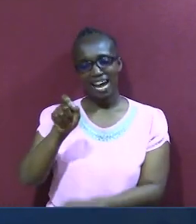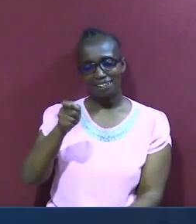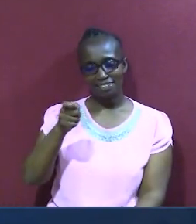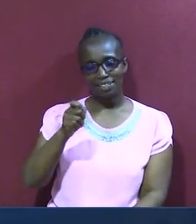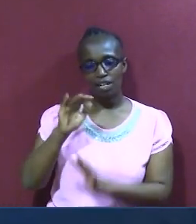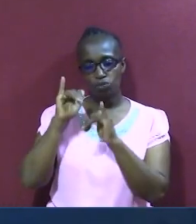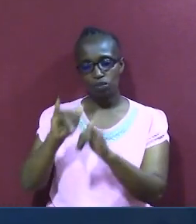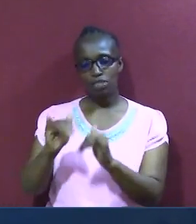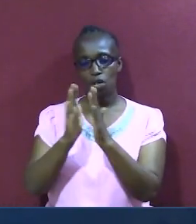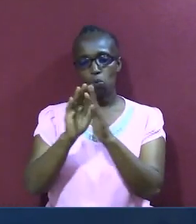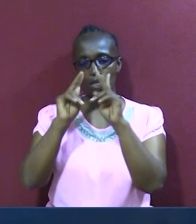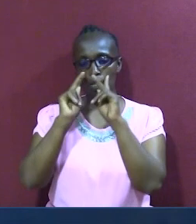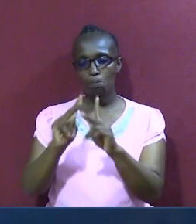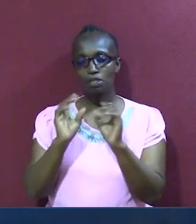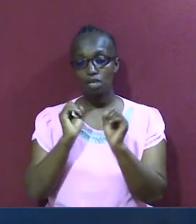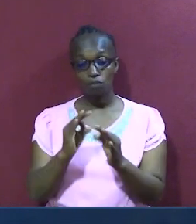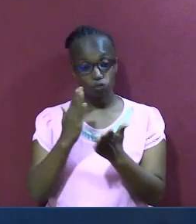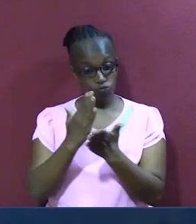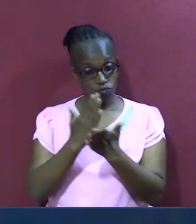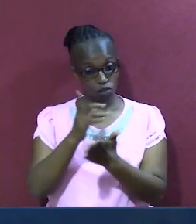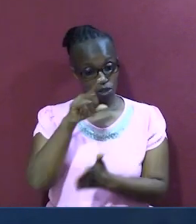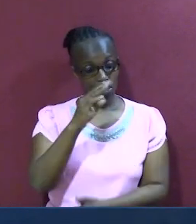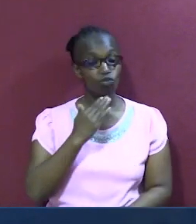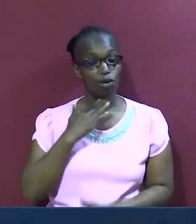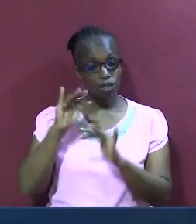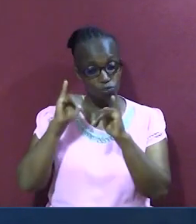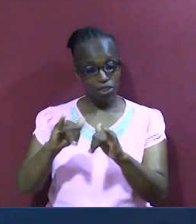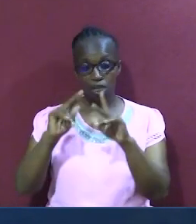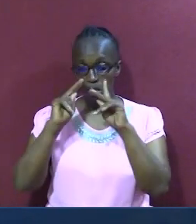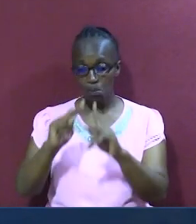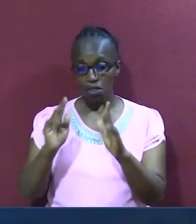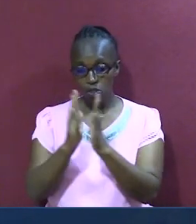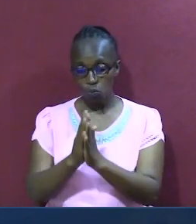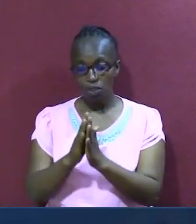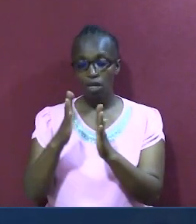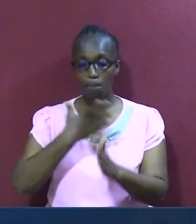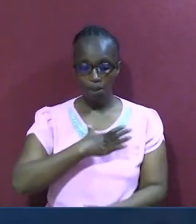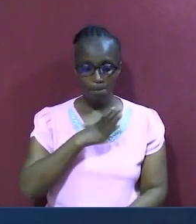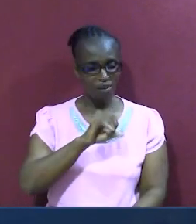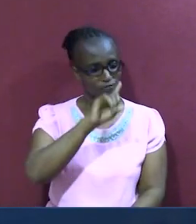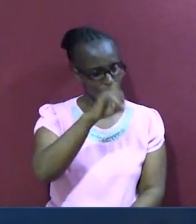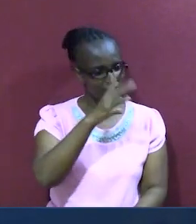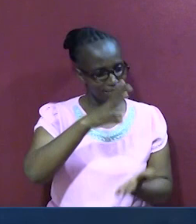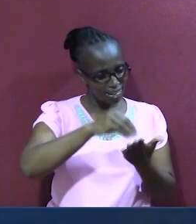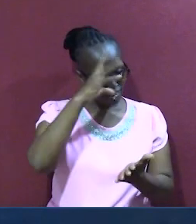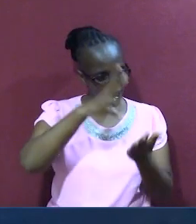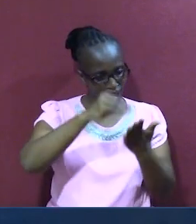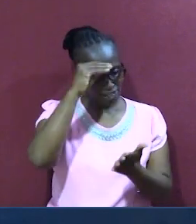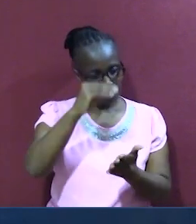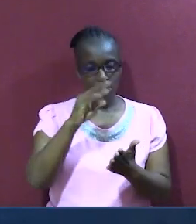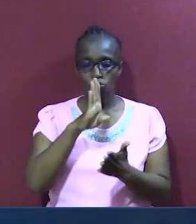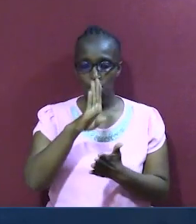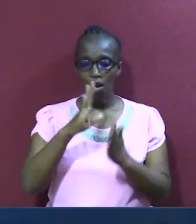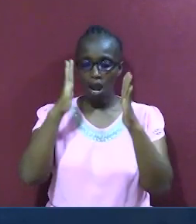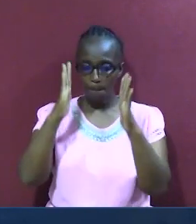amani. Ukitaka kuishi na amani na kila mtu, ni lazima kwanza ujifunze kuwa mtu